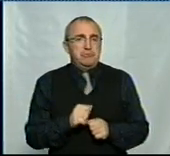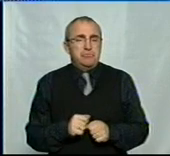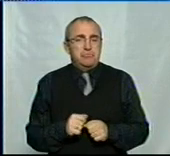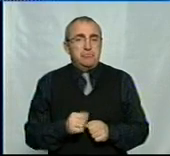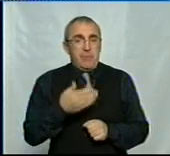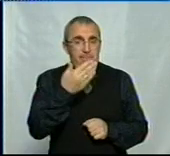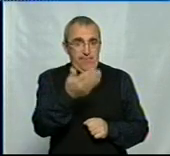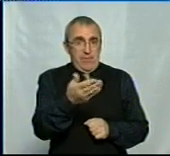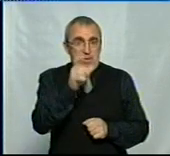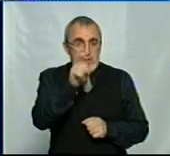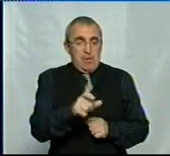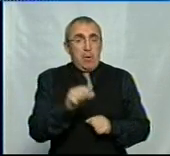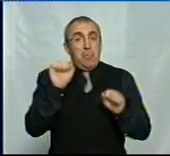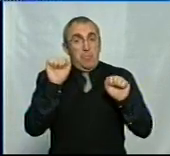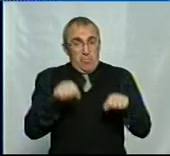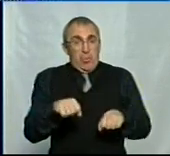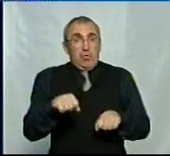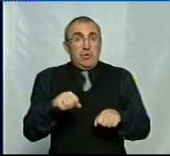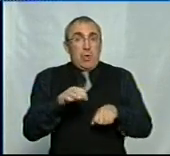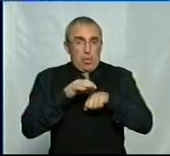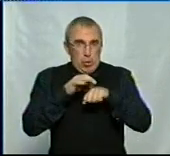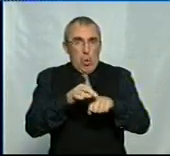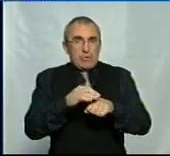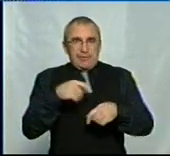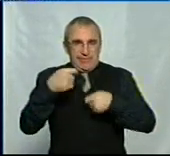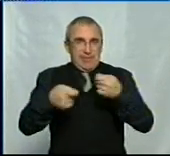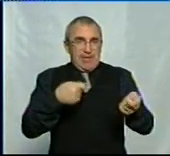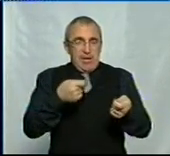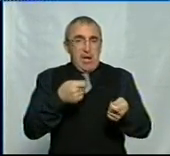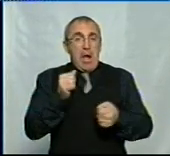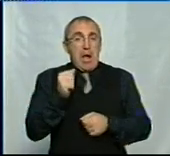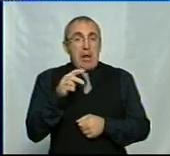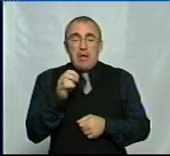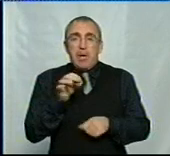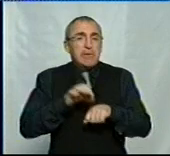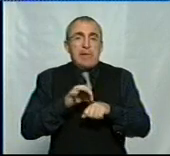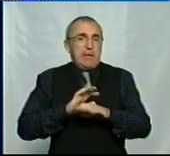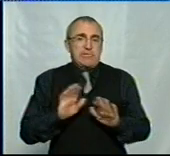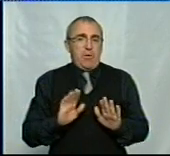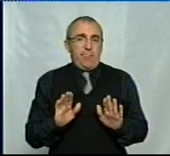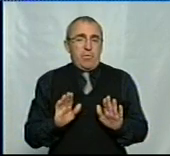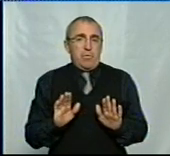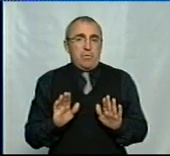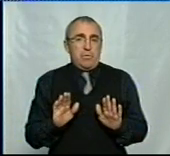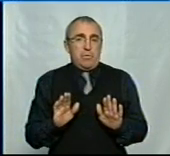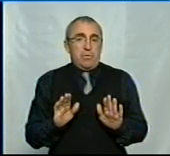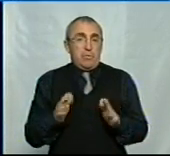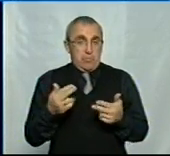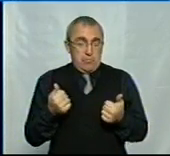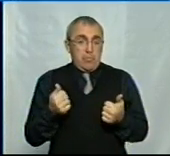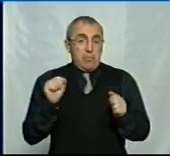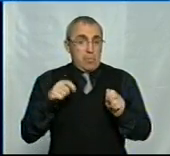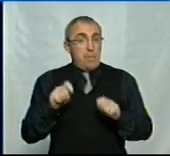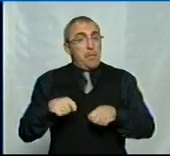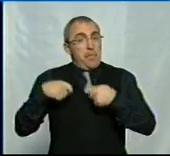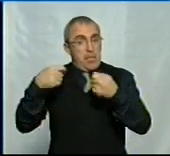Ви, можливо, і будете носієм, але не захворієте. Так. Але я можу передати